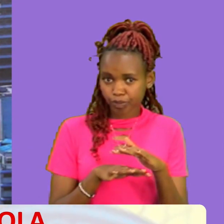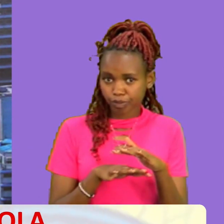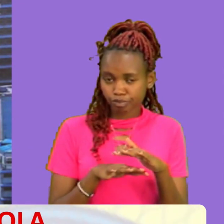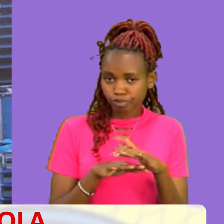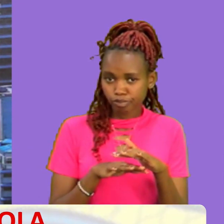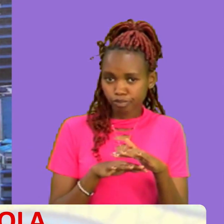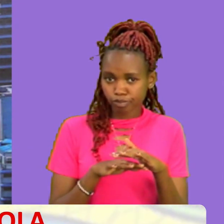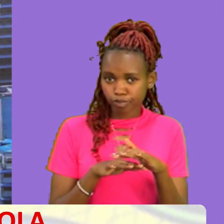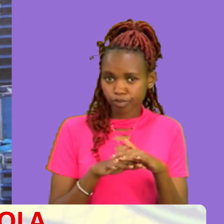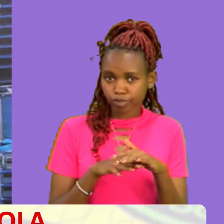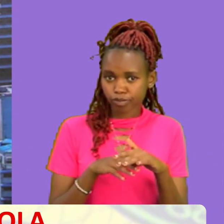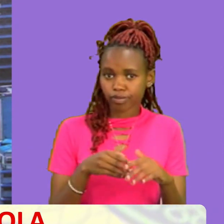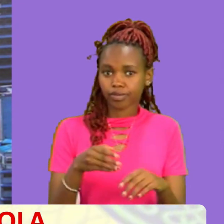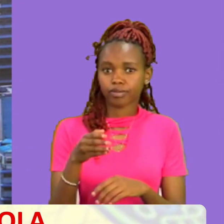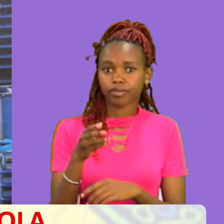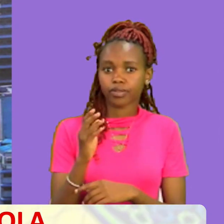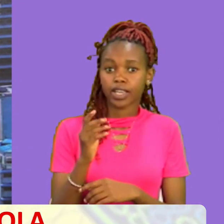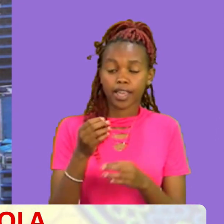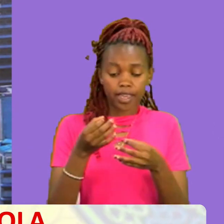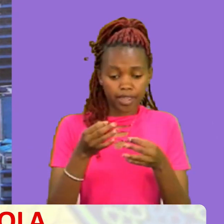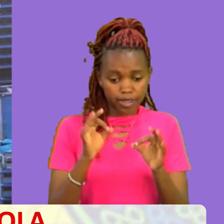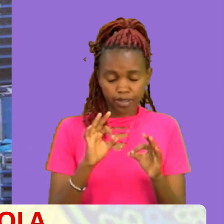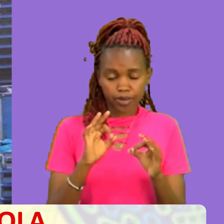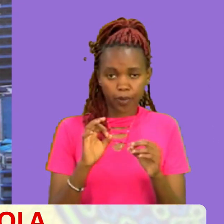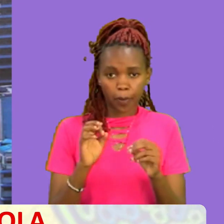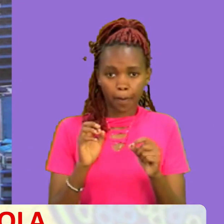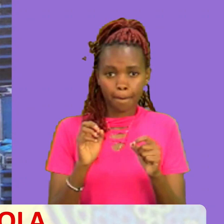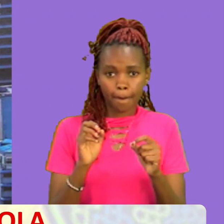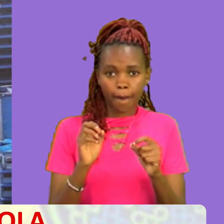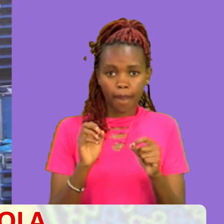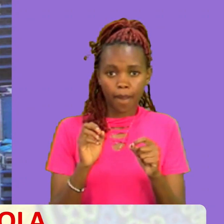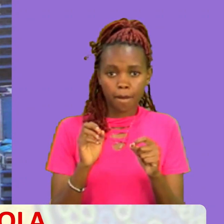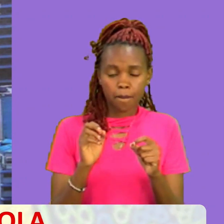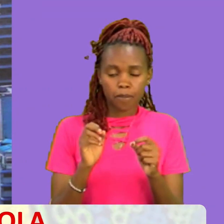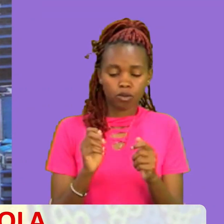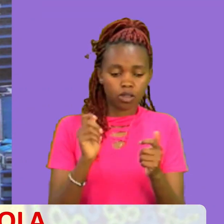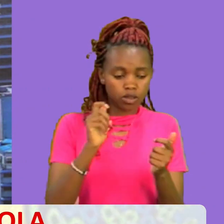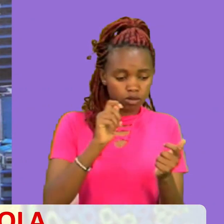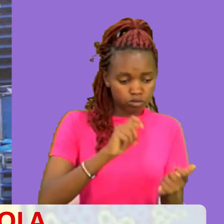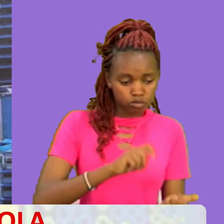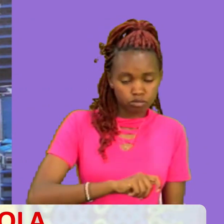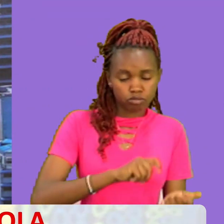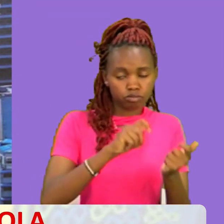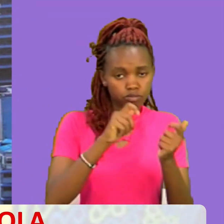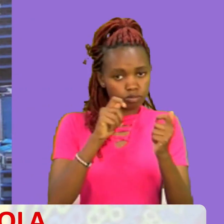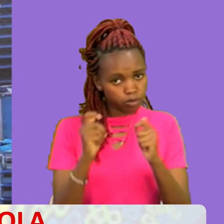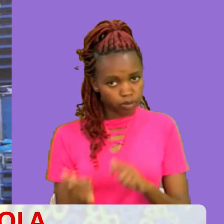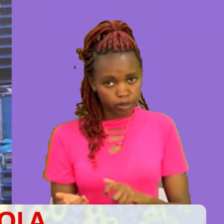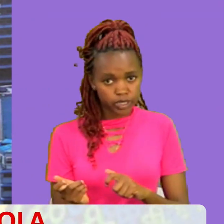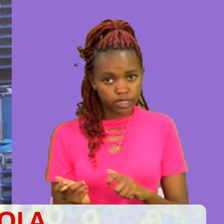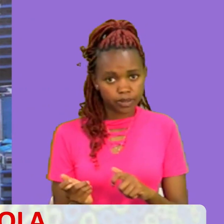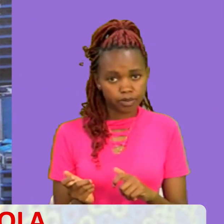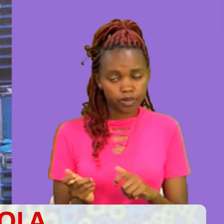ingia ufalme wa mungu Kama Hajia Kupokea ukumbozi kupitia maji